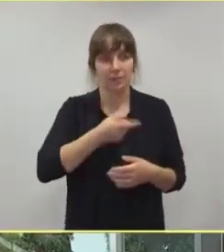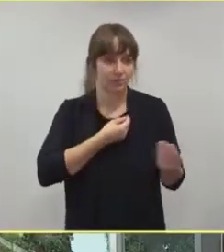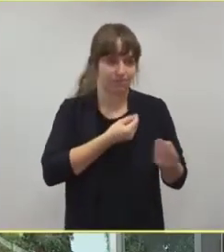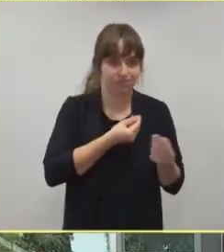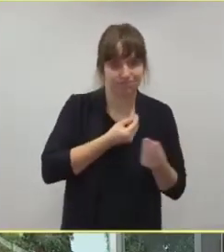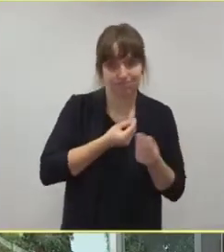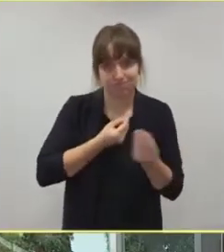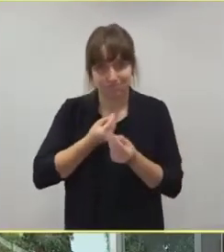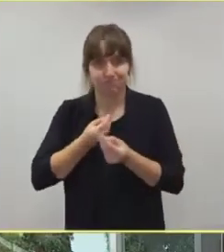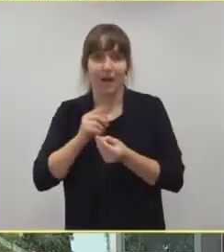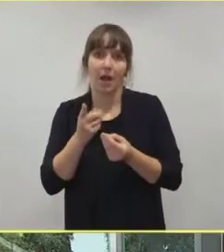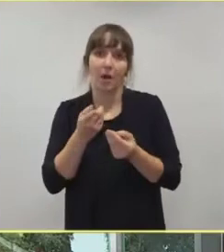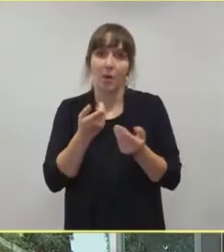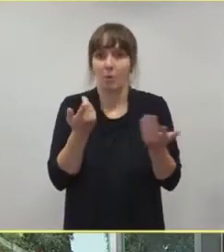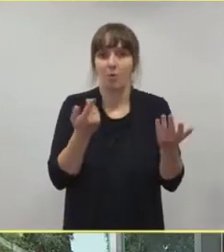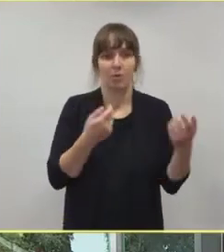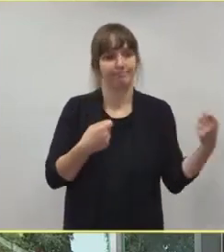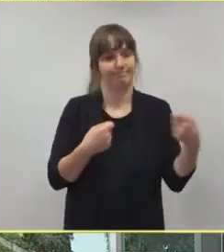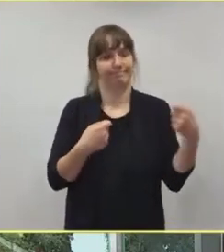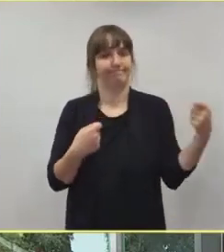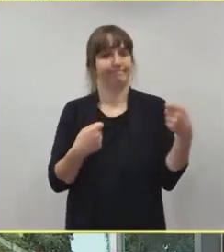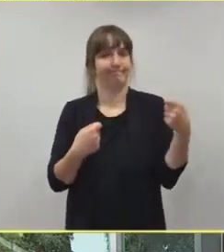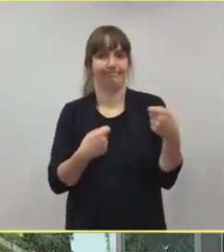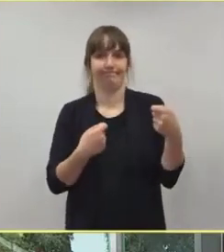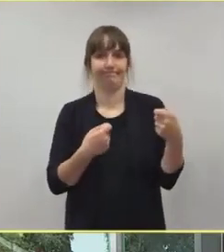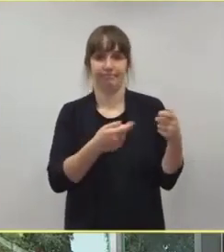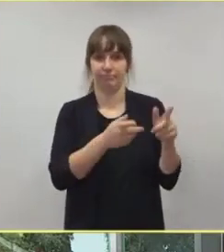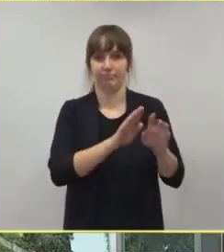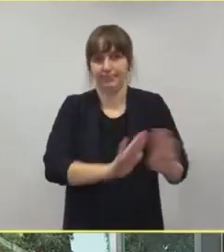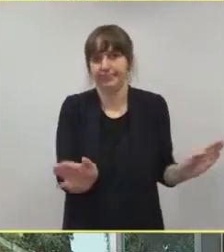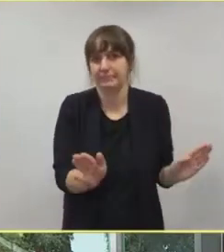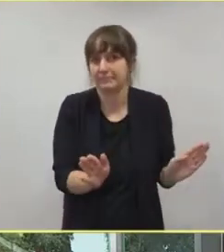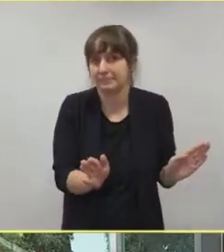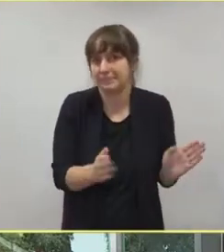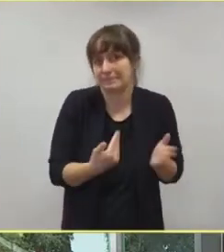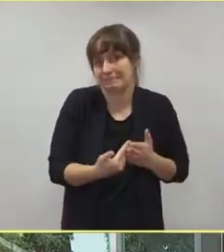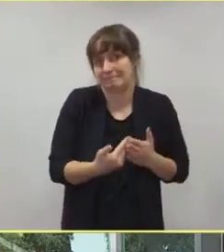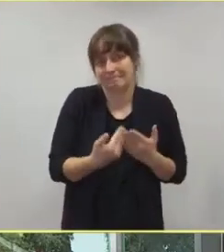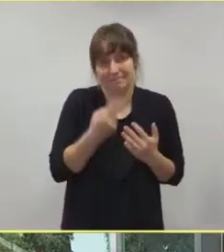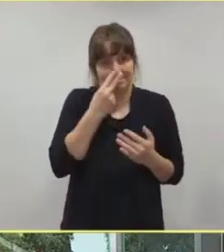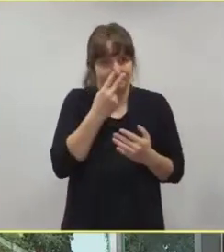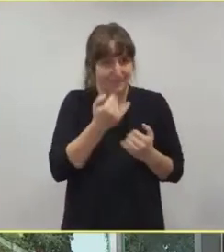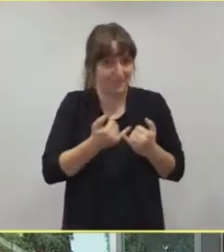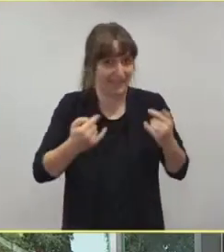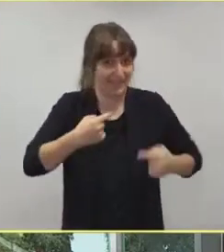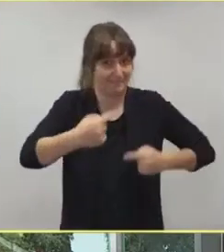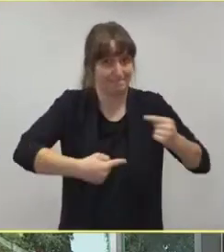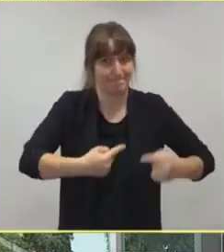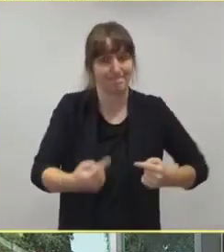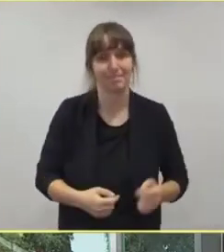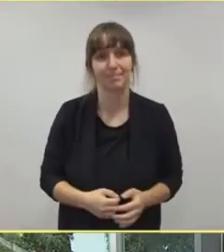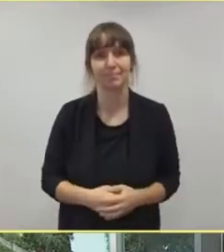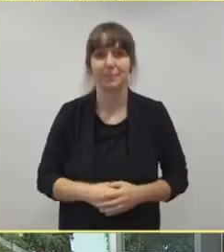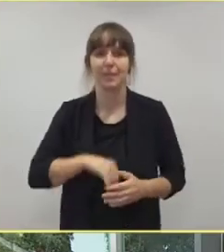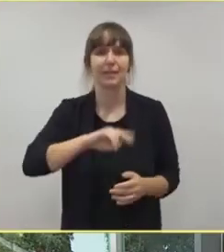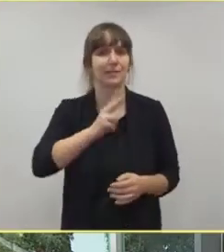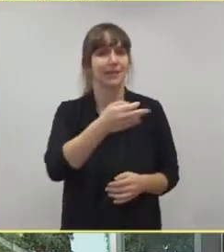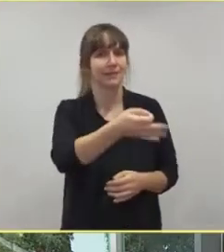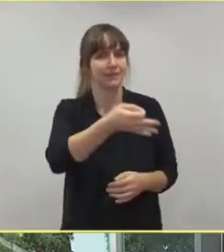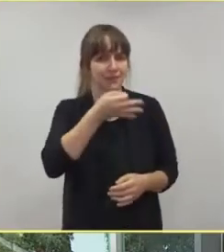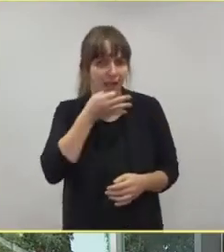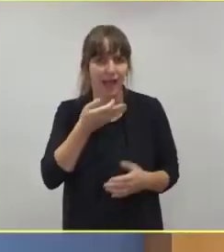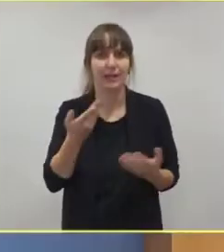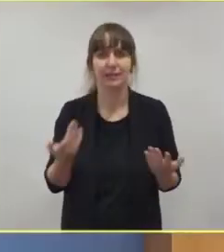sozusagen eingestellt worden ins System. Man wird sehen, wie es ausgeht. Die zweite Frage war ja, wie sich die Häuser im Sommer